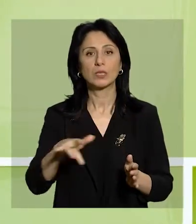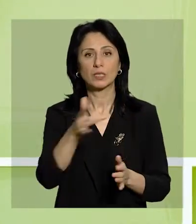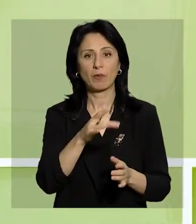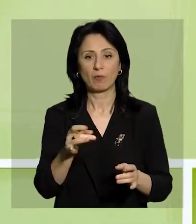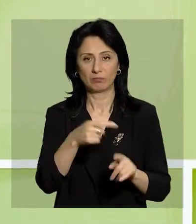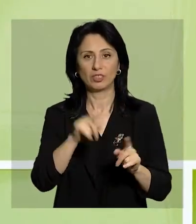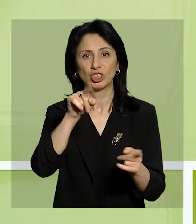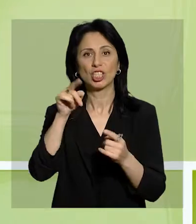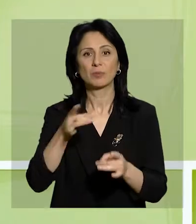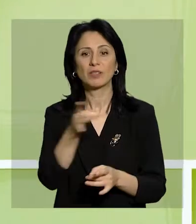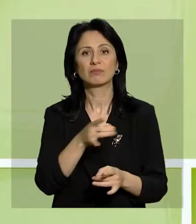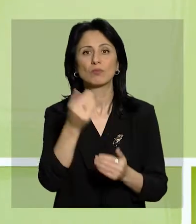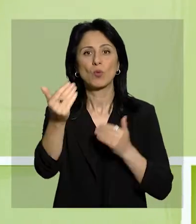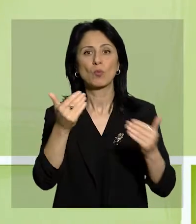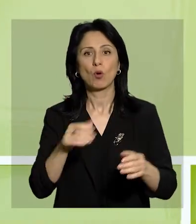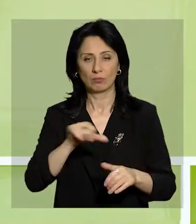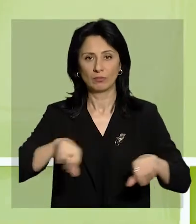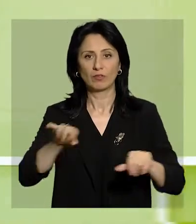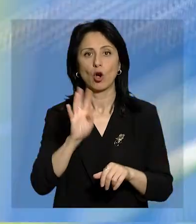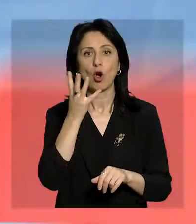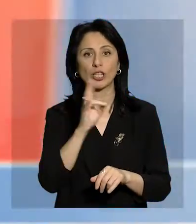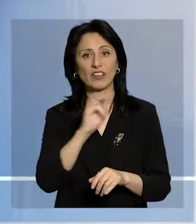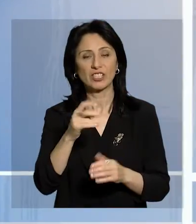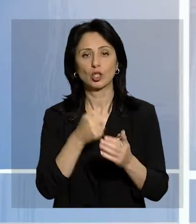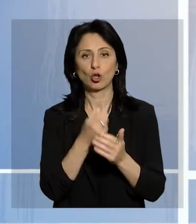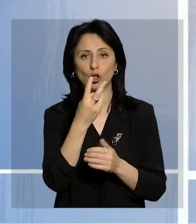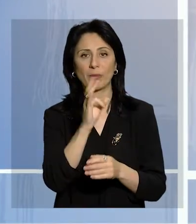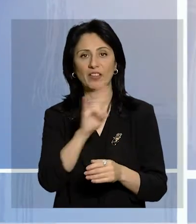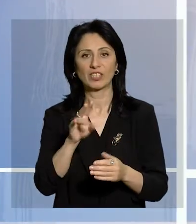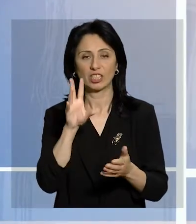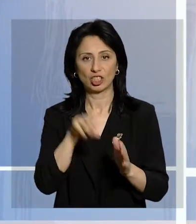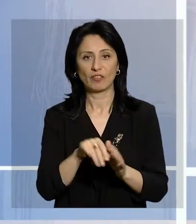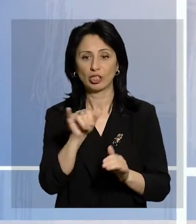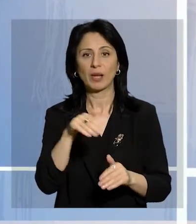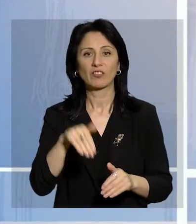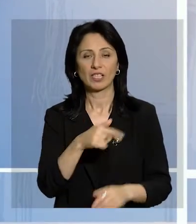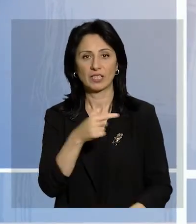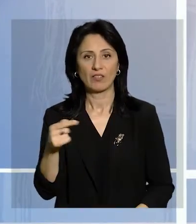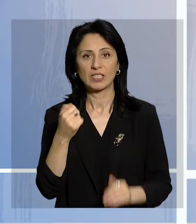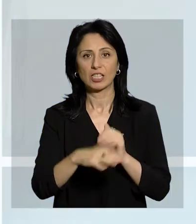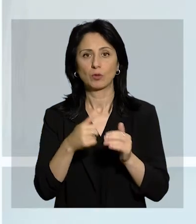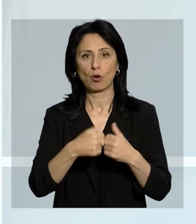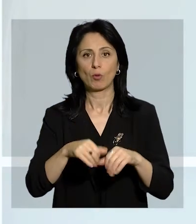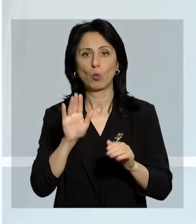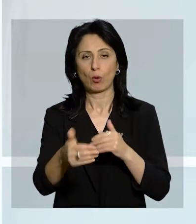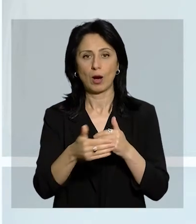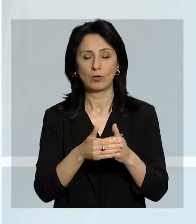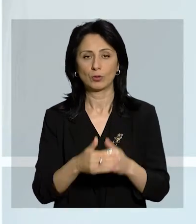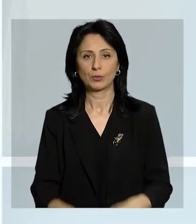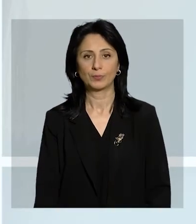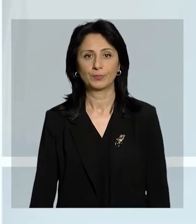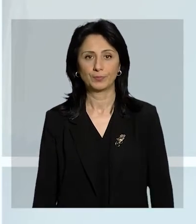müəyyən Dairə Seçki Komissiyasında 4 iundan 12 iuna qədər 6 və bazar günlərindən başqa hər gün mümkün olacaq. MCK daha yaxın